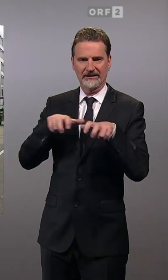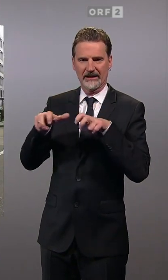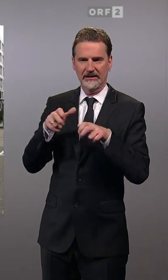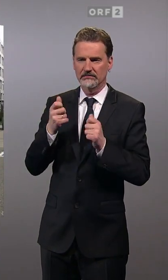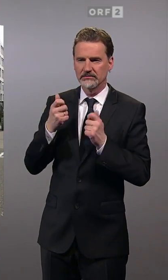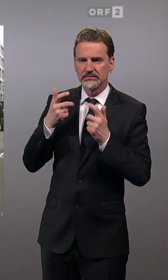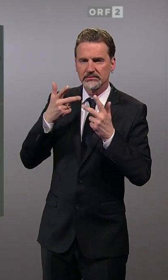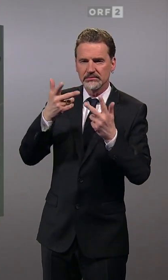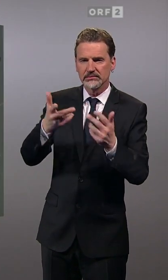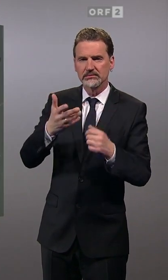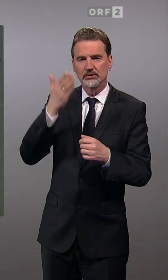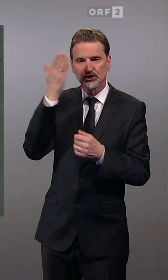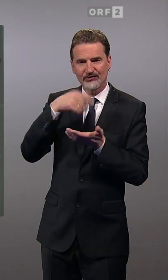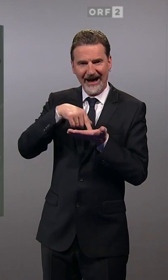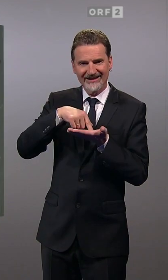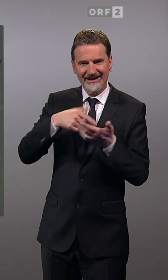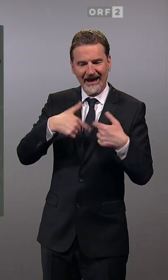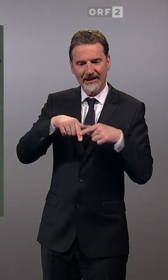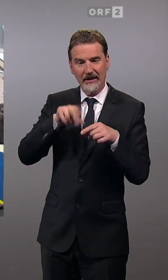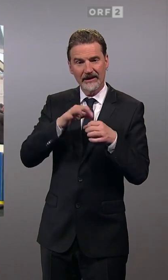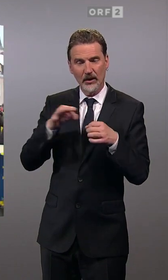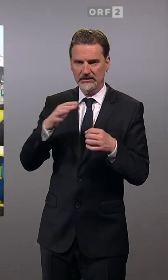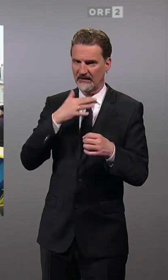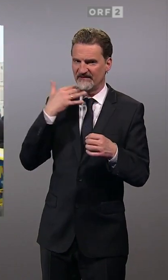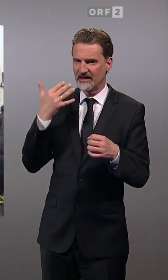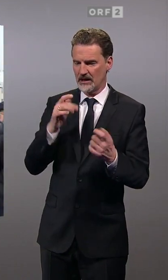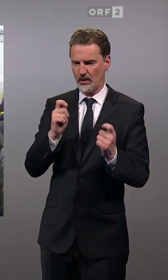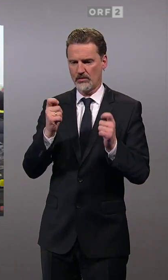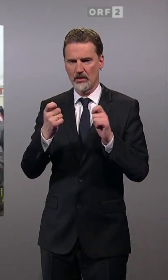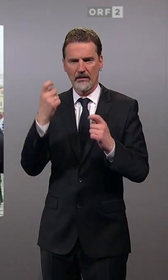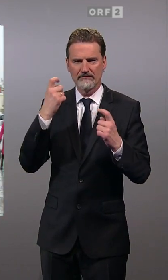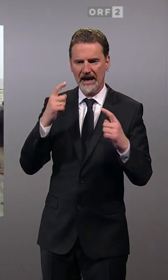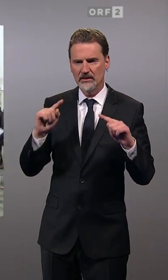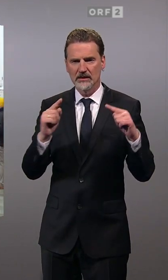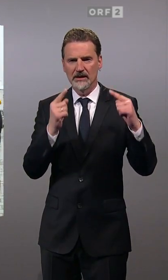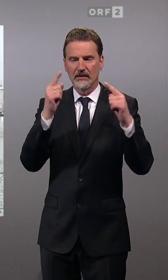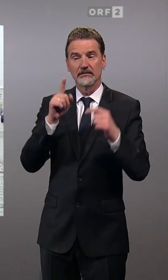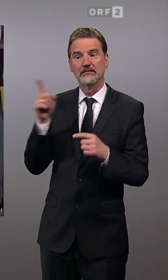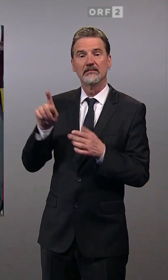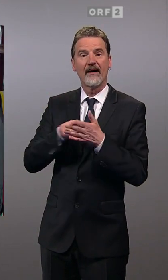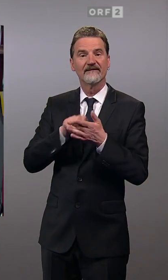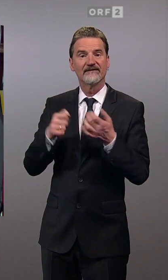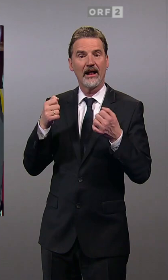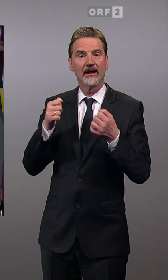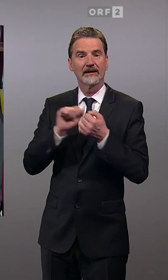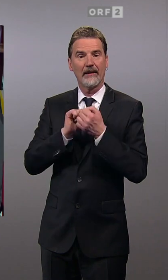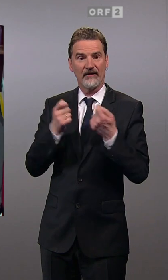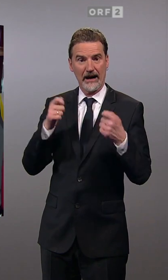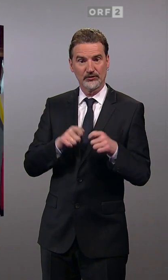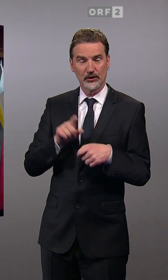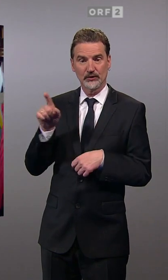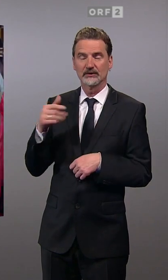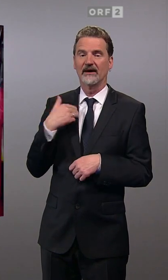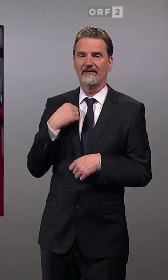in Bewegung im schwarzen Kernland Niederösterreich. Ihren Wahlkampfabschluss hatte die ÖVP am Freitag in Gmünd, ein Heimspiel.